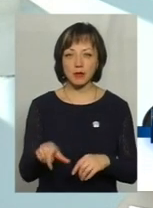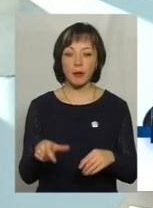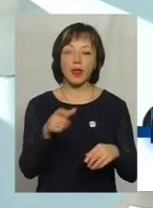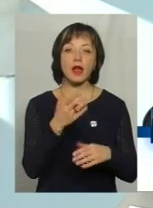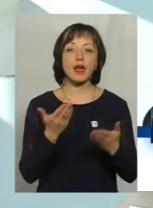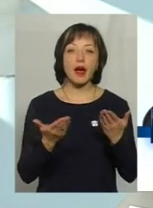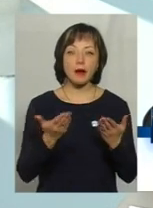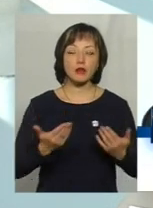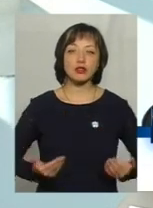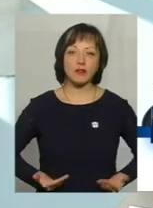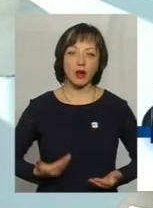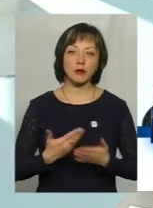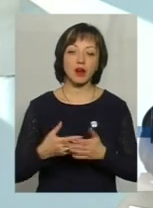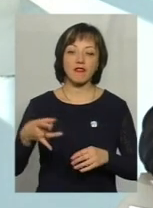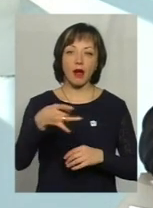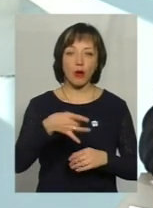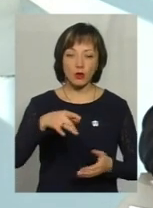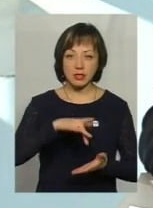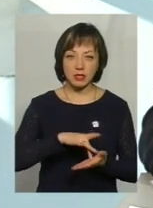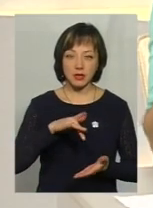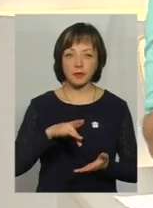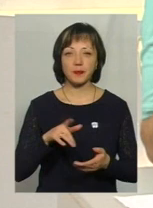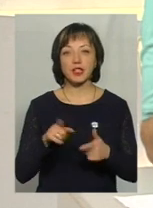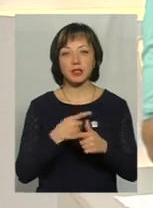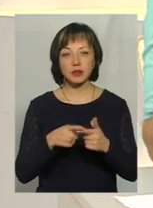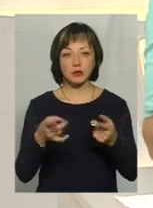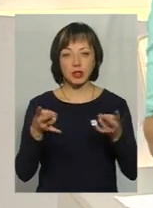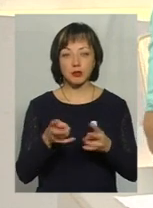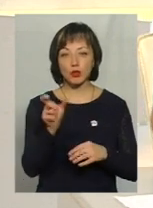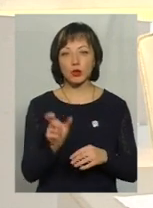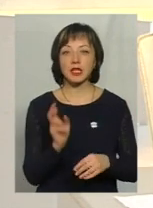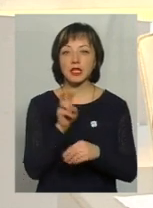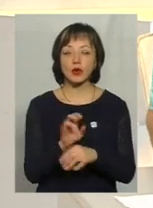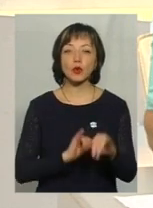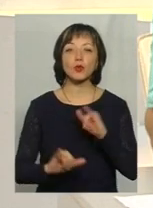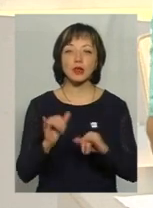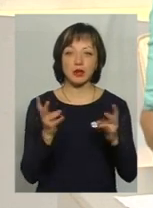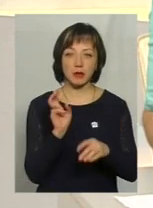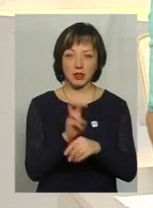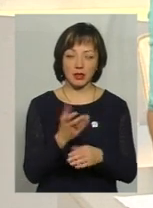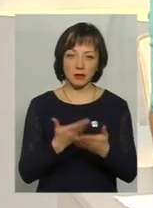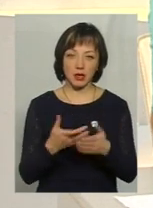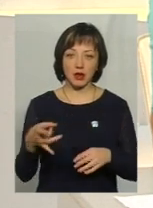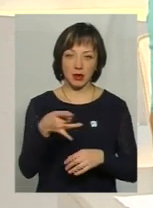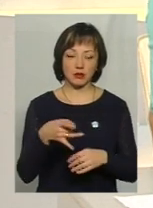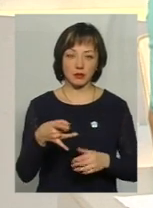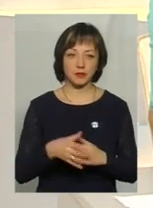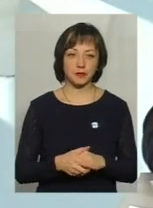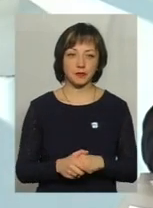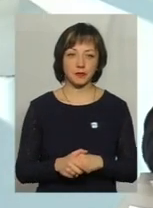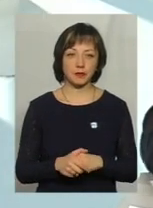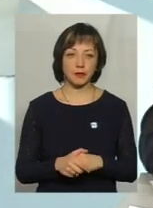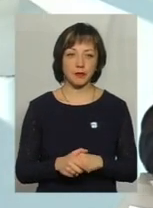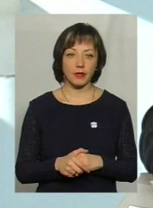громадяни, які проживають, наприклад, в районних центрах. Чи потрібно людям зараз йти і куди треба йти, якщо це Ярмоленський район?